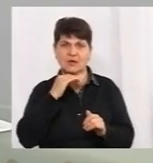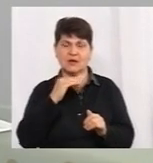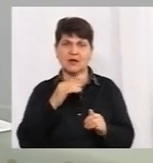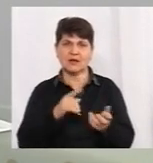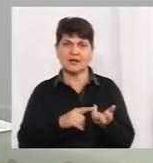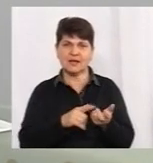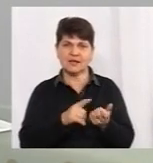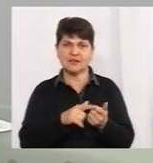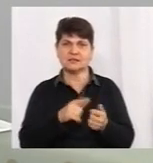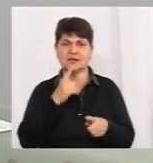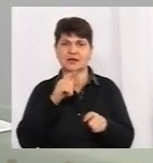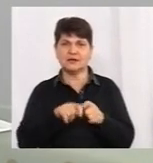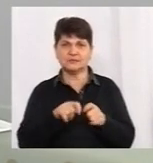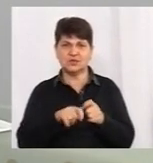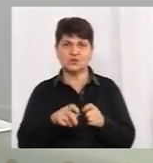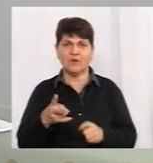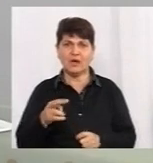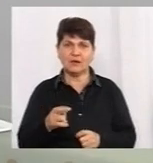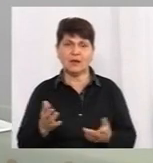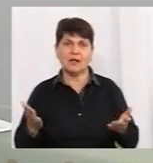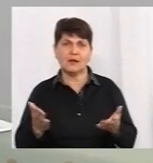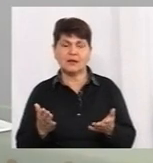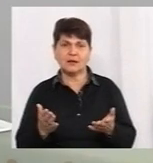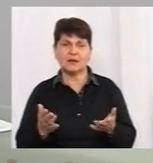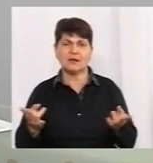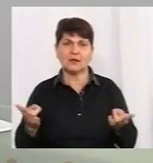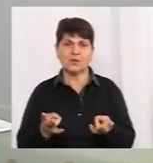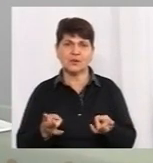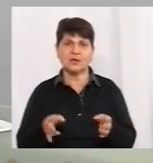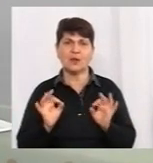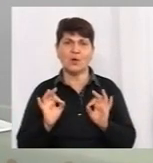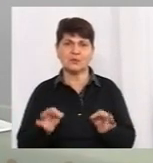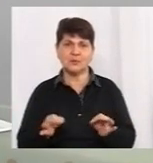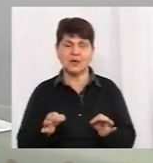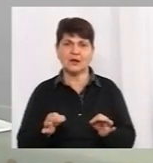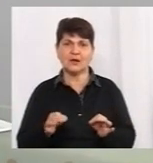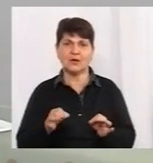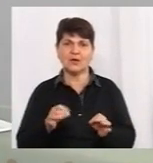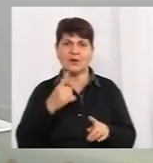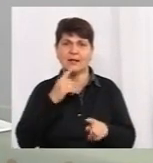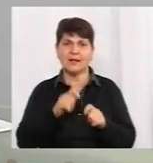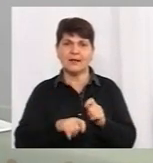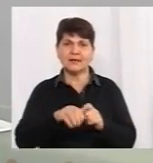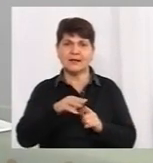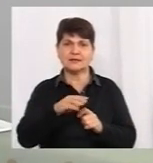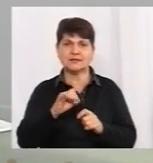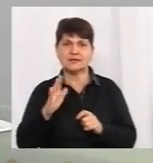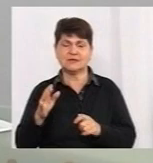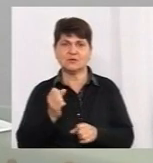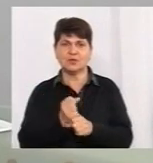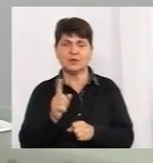тоді, яку необхідну оптимальну кількість тестів робити, для того, щоб мати максимально наближену до